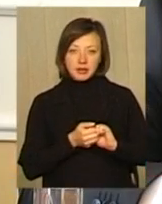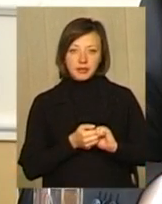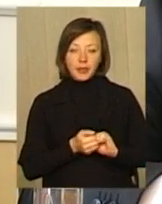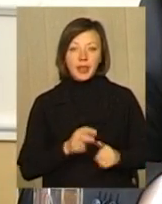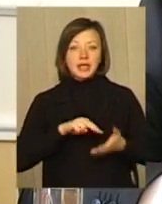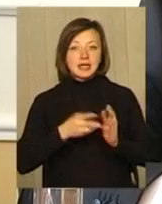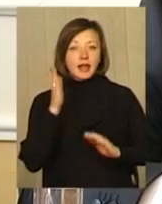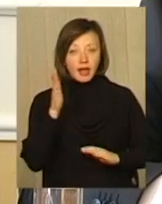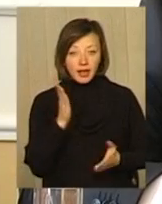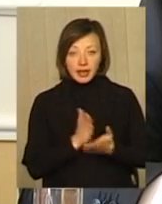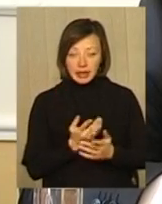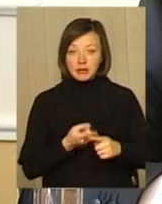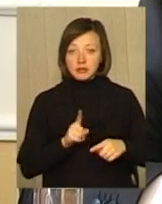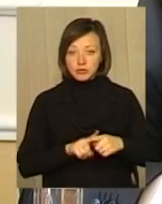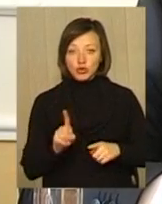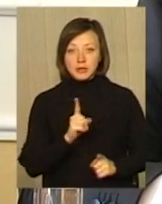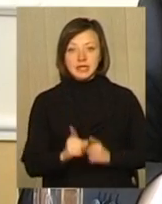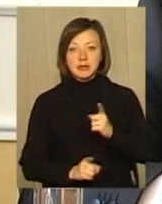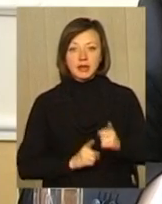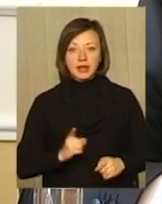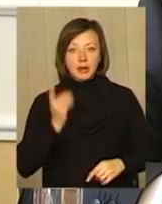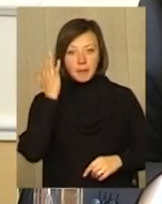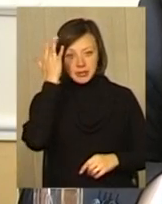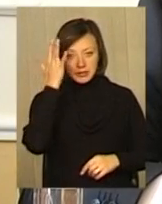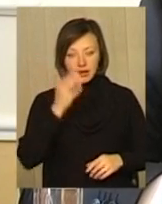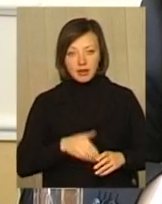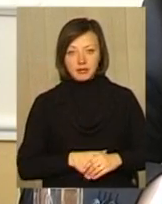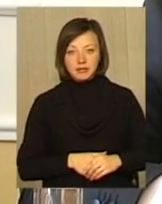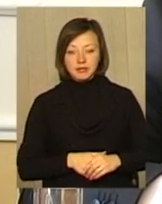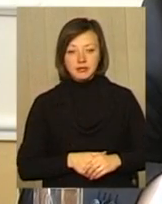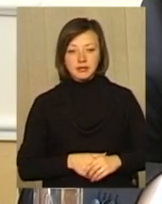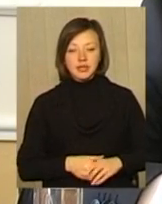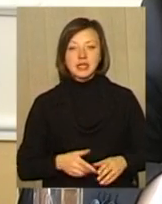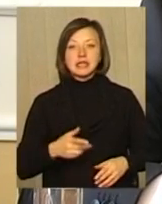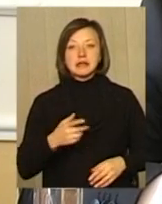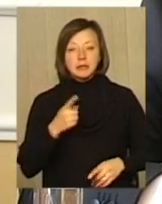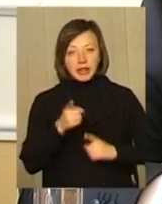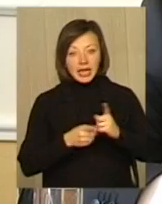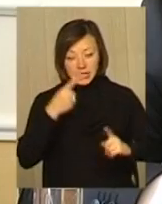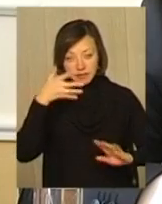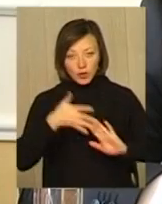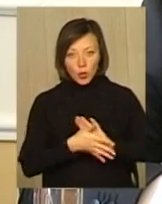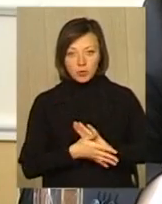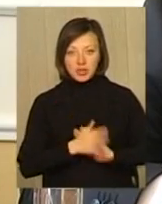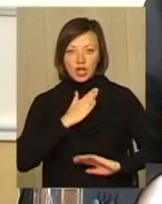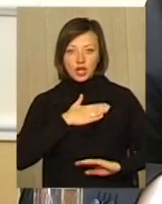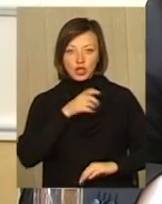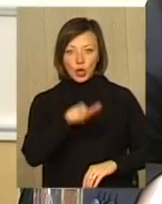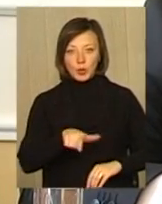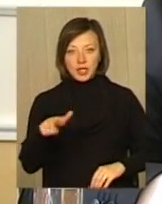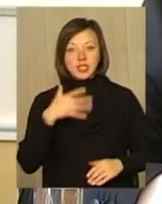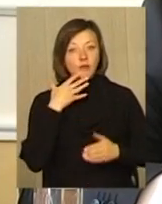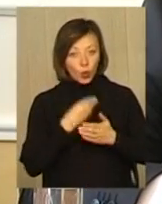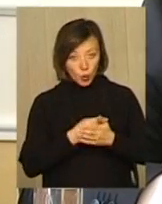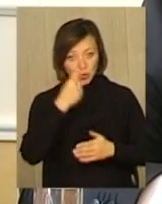стратегія на то є стратегія, щоб змінити мислення насамперед і змінити свідомість наших людей. Своїх насамперед